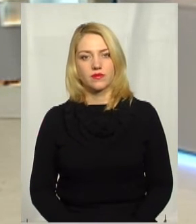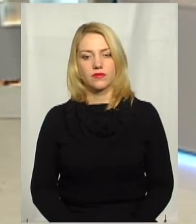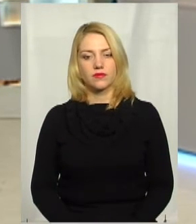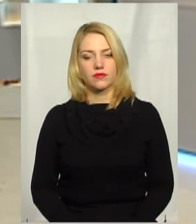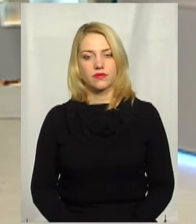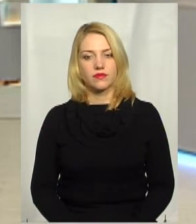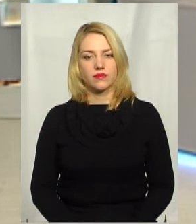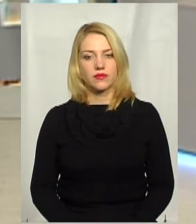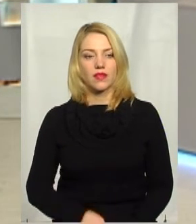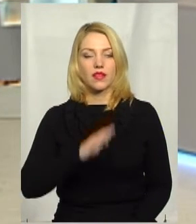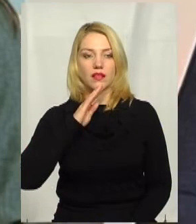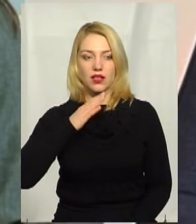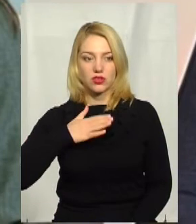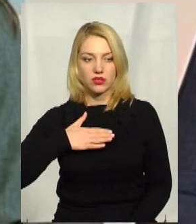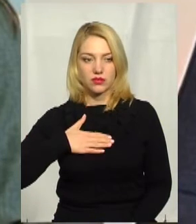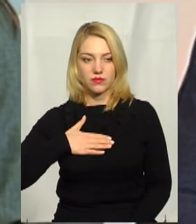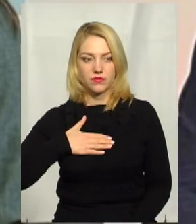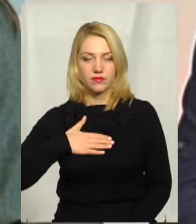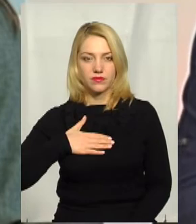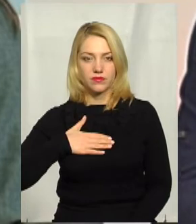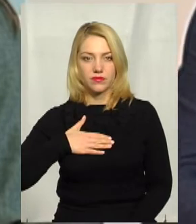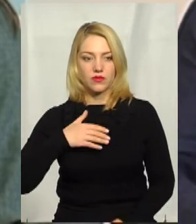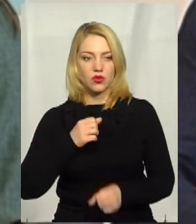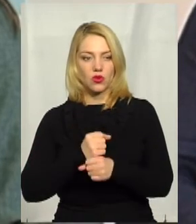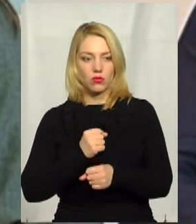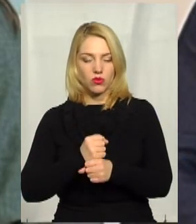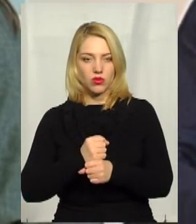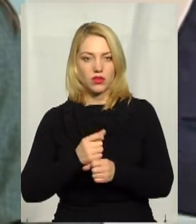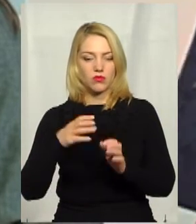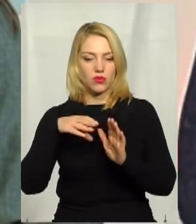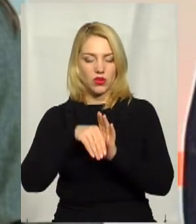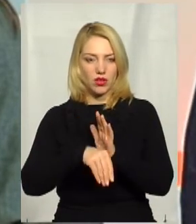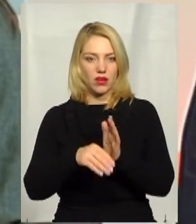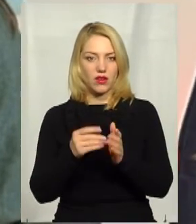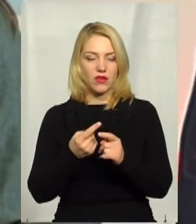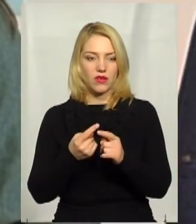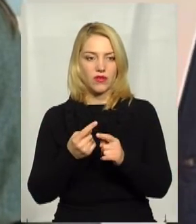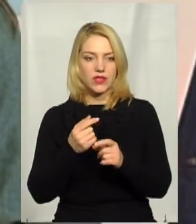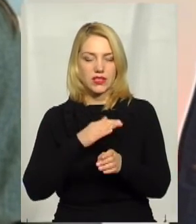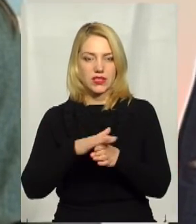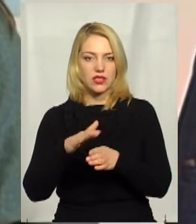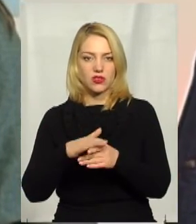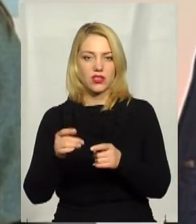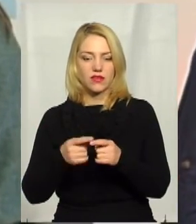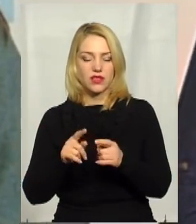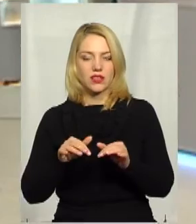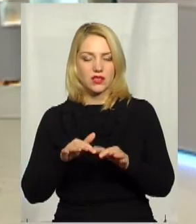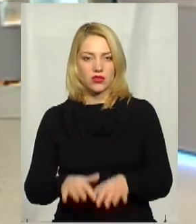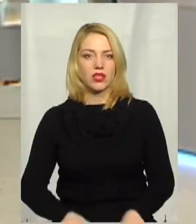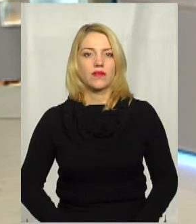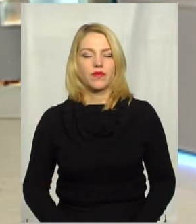В принципі, наша вся робота полягає в здійсненні цих заходів. А